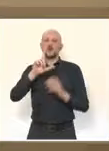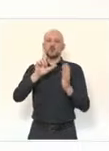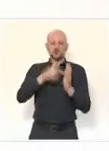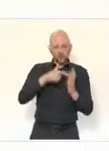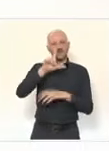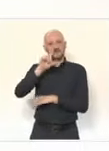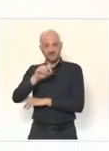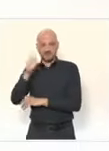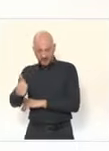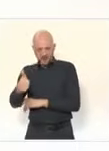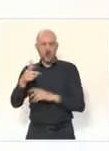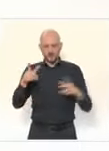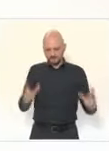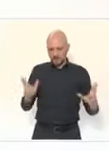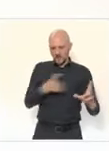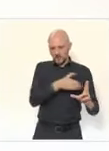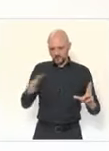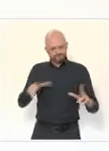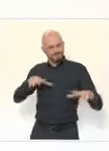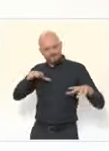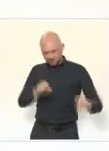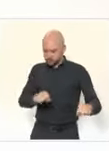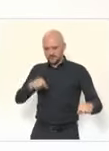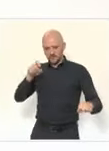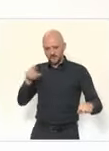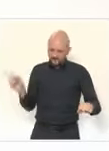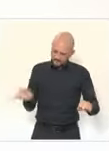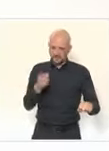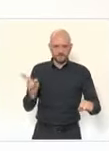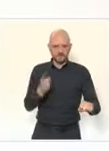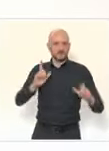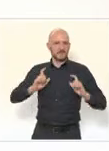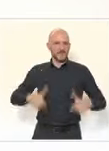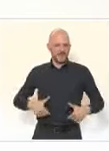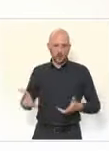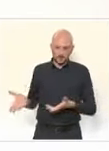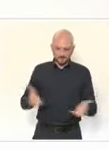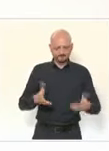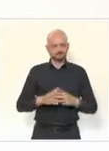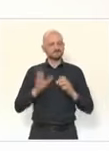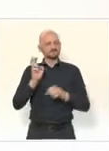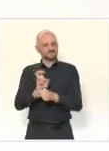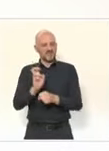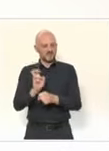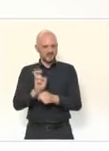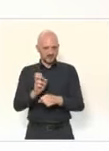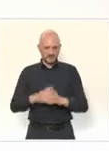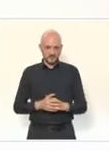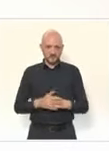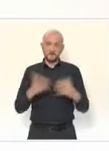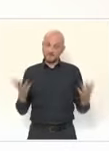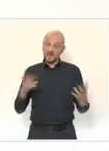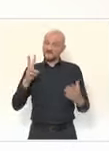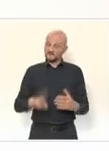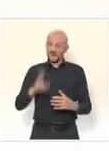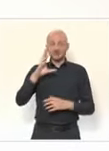scolaire. Je voudrais pour commencer d'abord adresser des remerciements à tous ceux qui permettent cela. Je pense évidemment aux professeurs, à l'ensemble